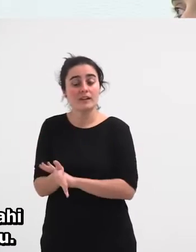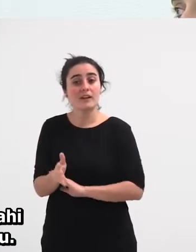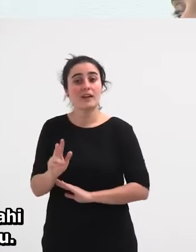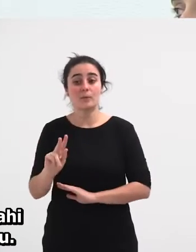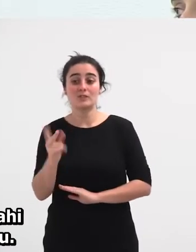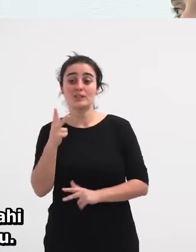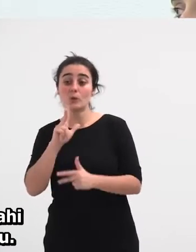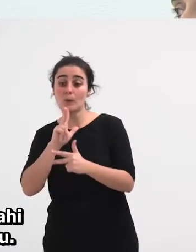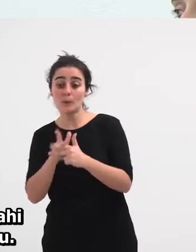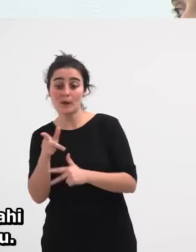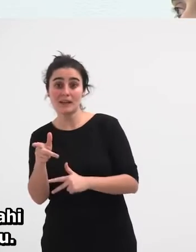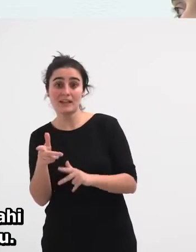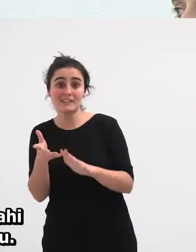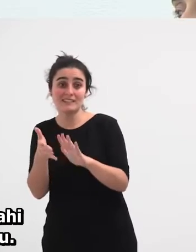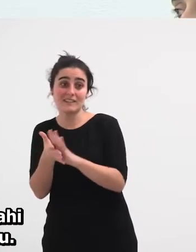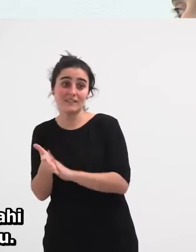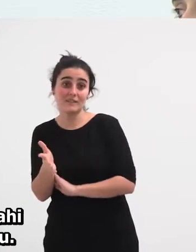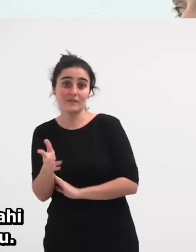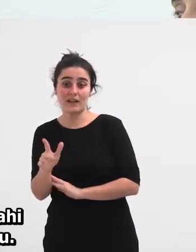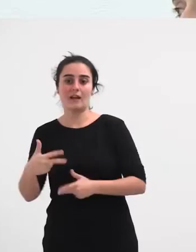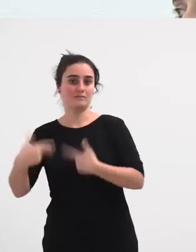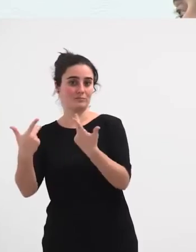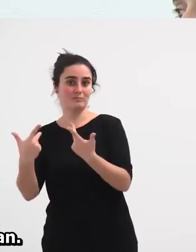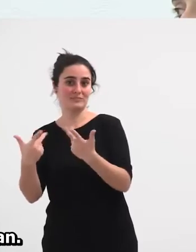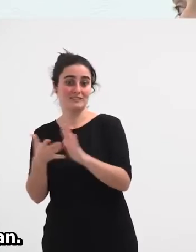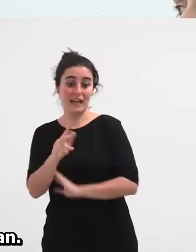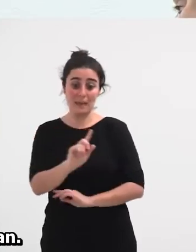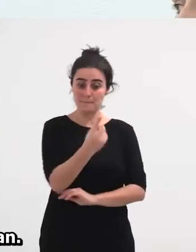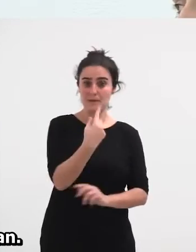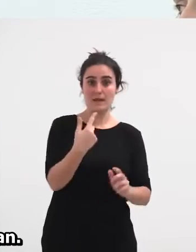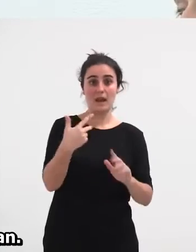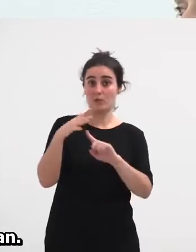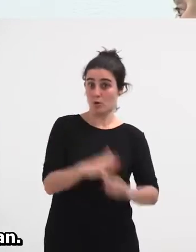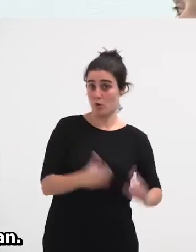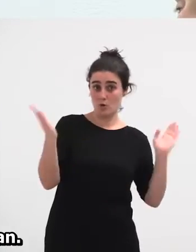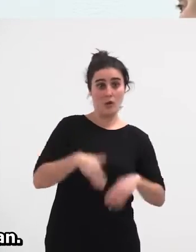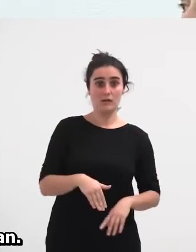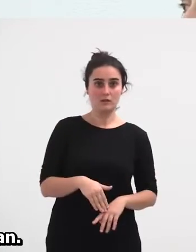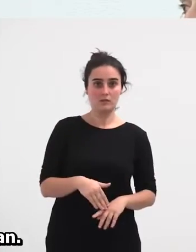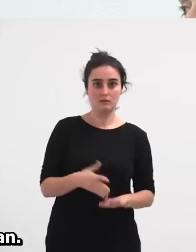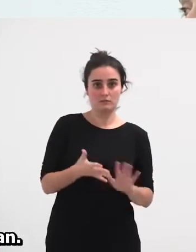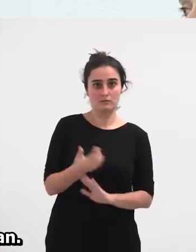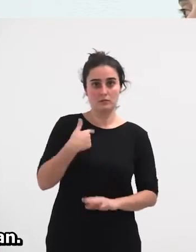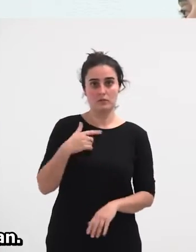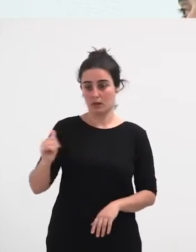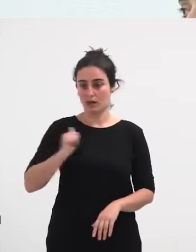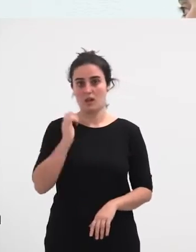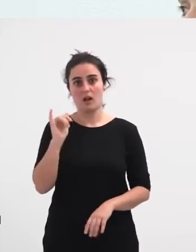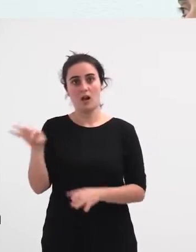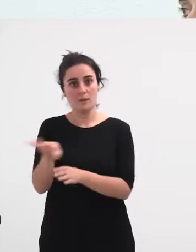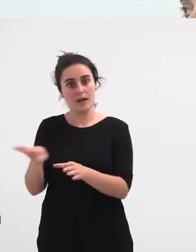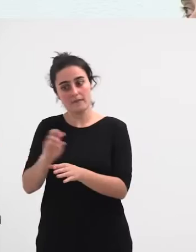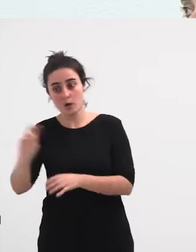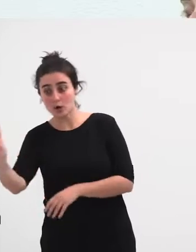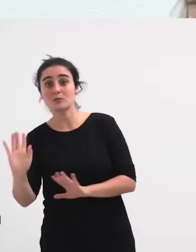bateukitzeak ez du esan nahi lehen tabernan ez nautela diskriminatu. Osa, baizik eta, bueno, pues eukidu dala kafe bat hartzeko aukera beste leku batean, baina